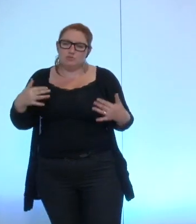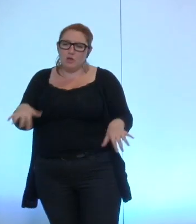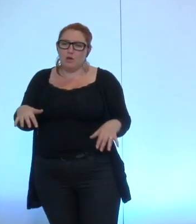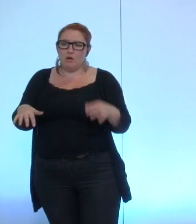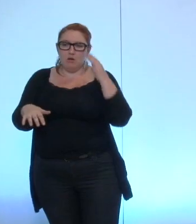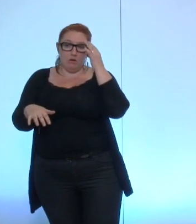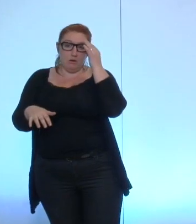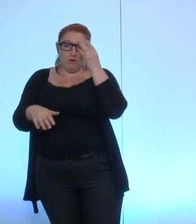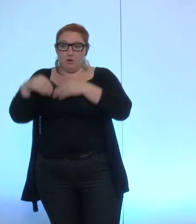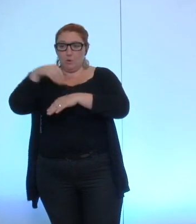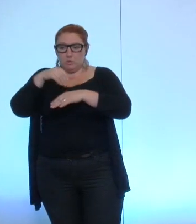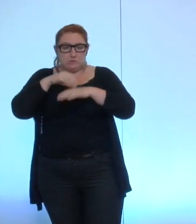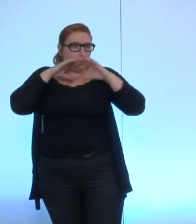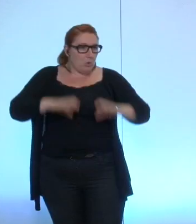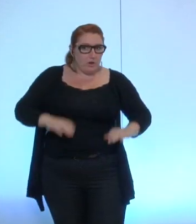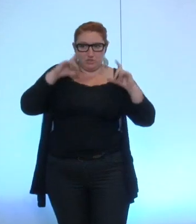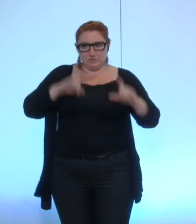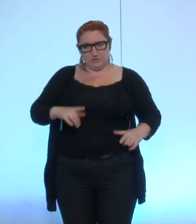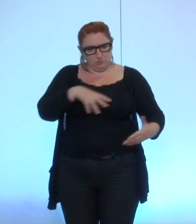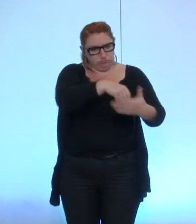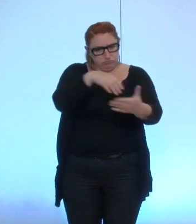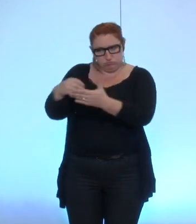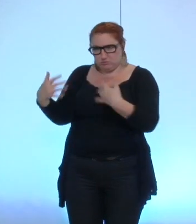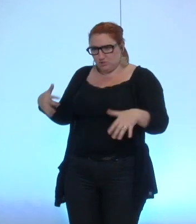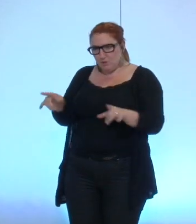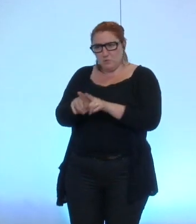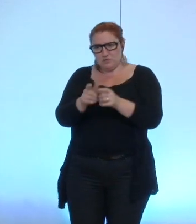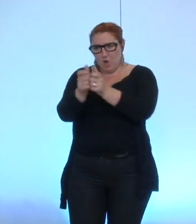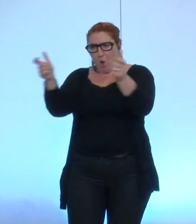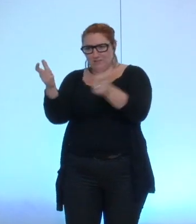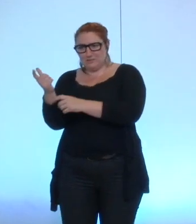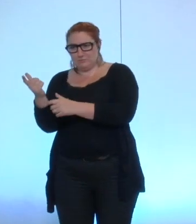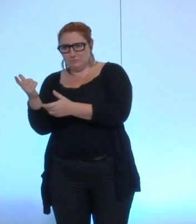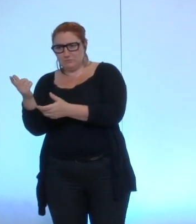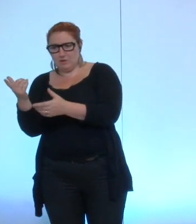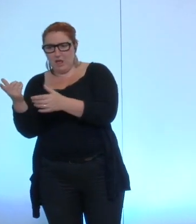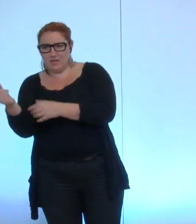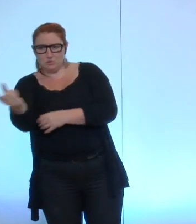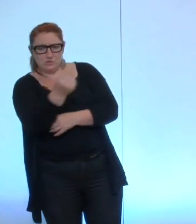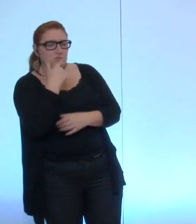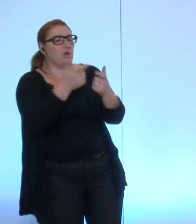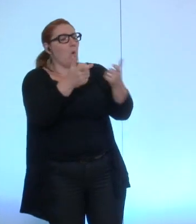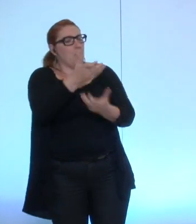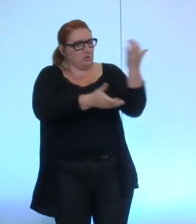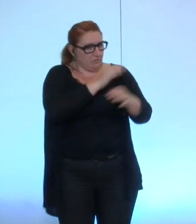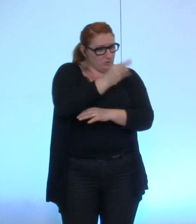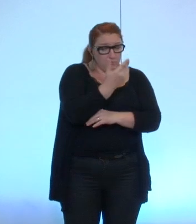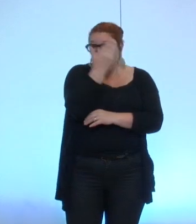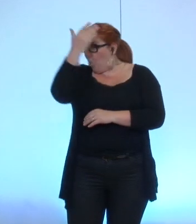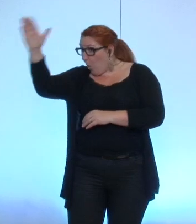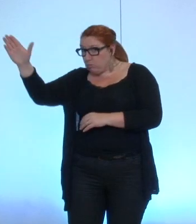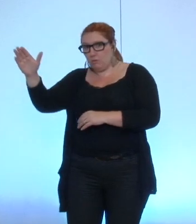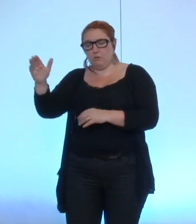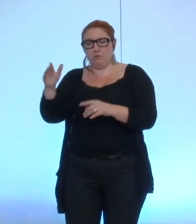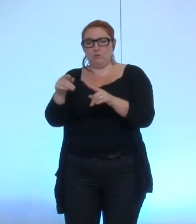conseils de type collège et lycée où nous sommes présents mais il a aussi des organismes associés qui ne sont pas forcément seulement la compagnie de chauffage où il y a